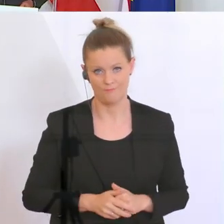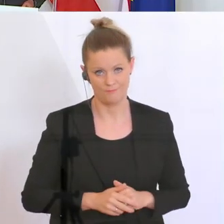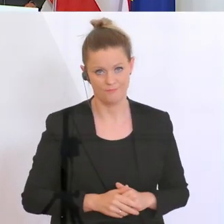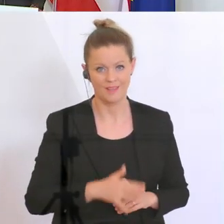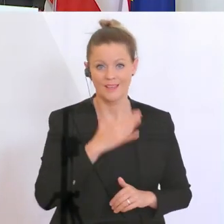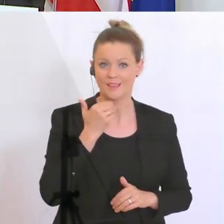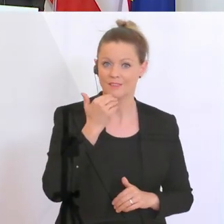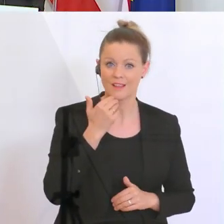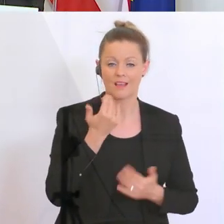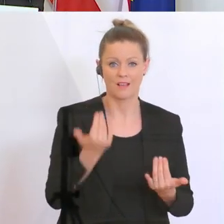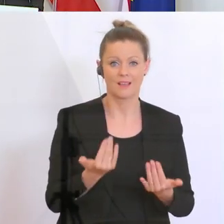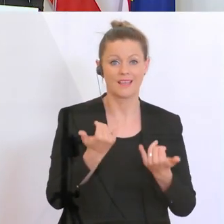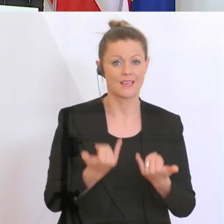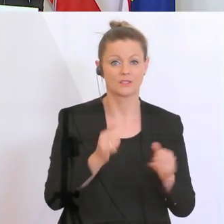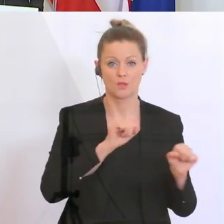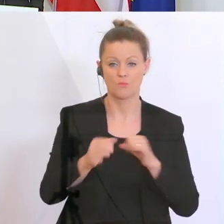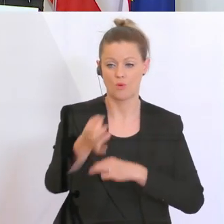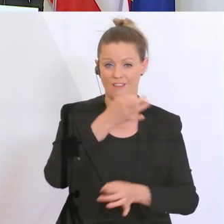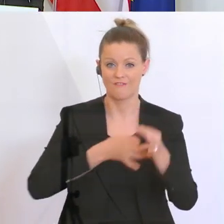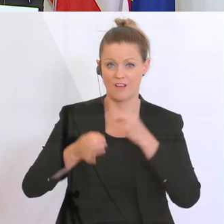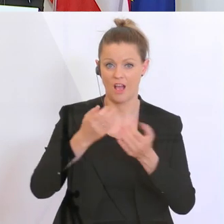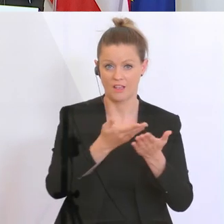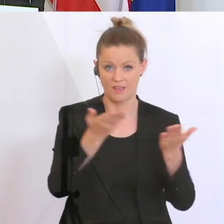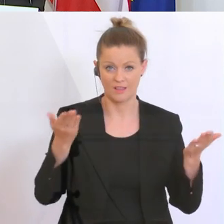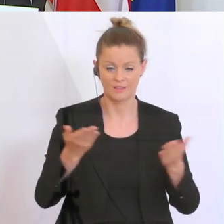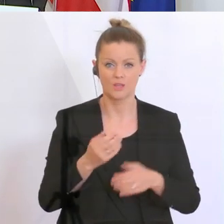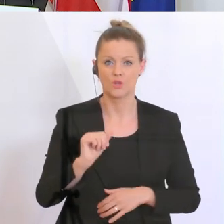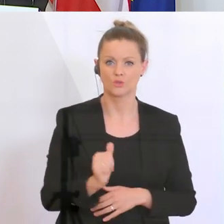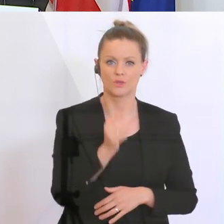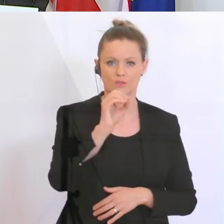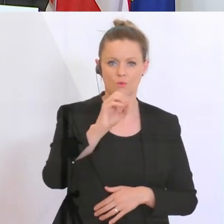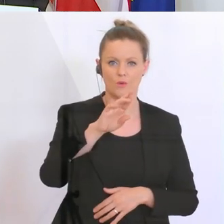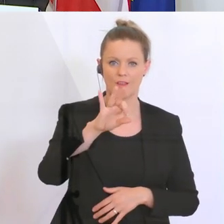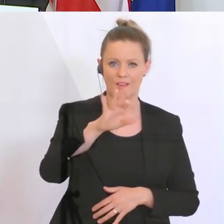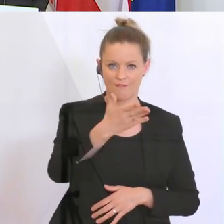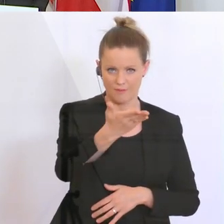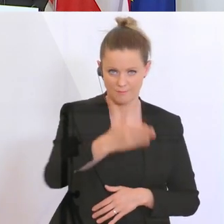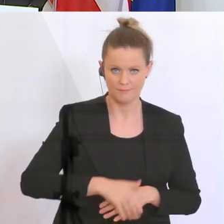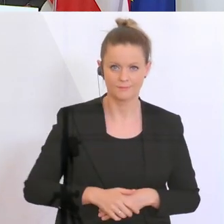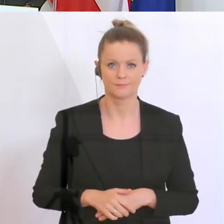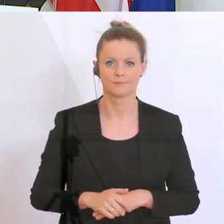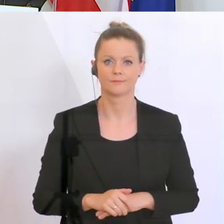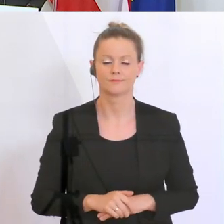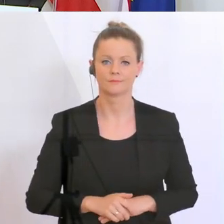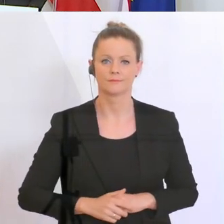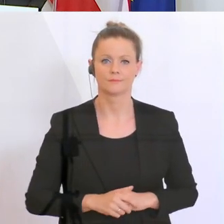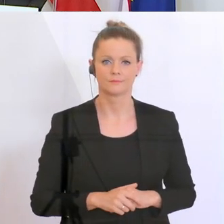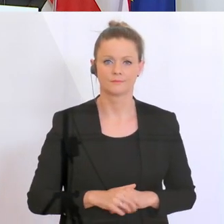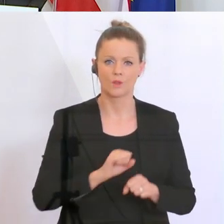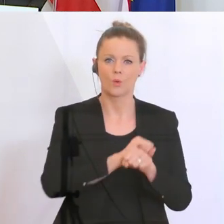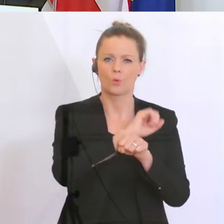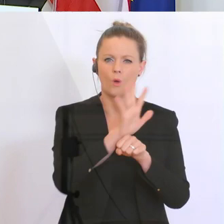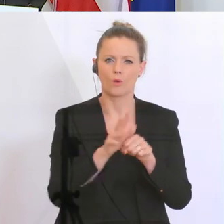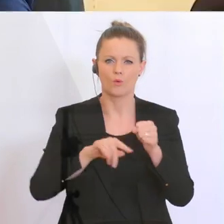wir zu Ihren Fragen. Gibt es Fragen Ihrerseits? Zunächst ORF, Herr Schwitzer-Führensinn, bitteschön. Der Corona